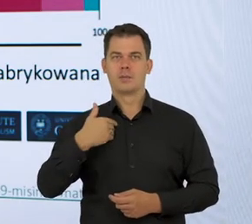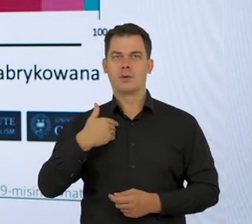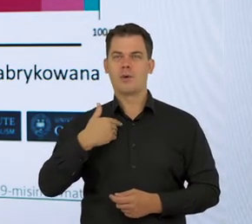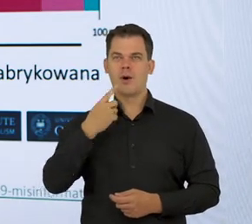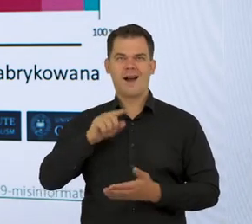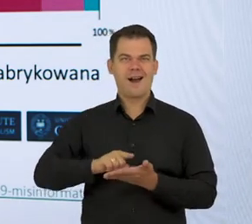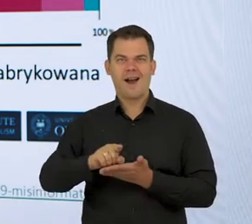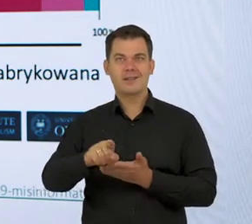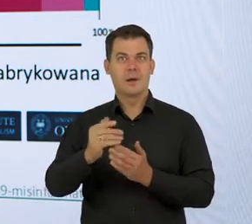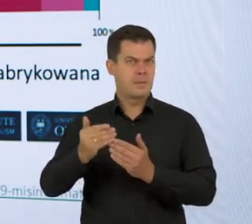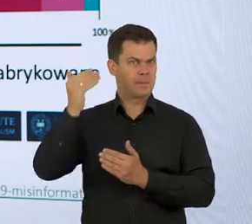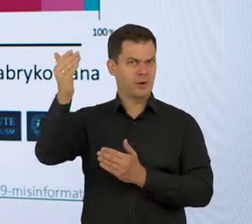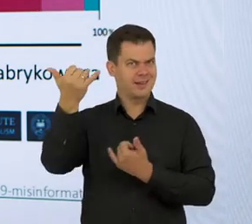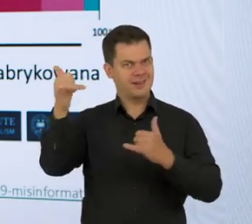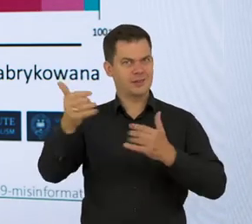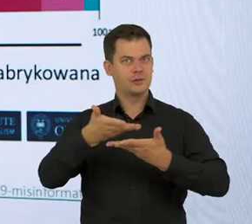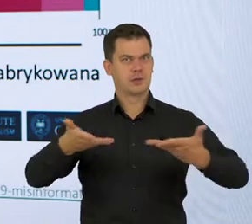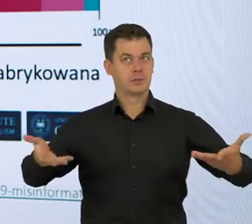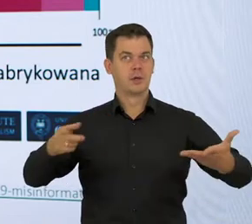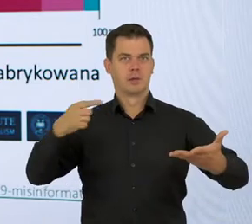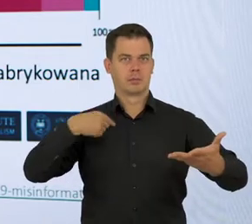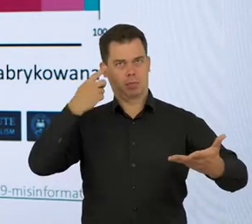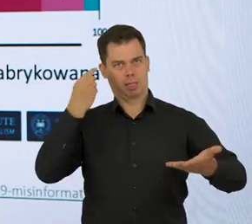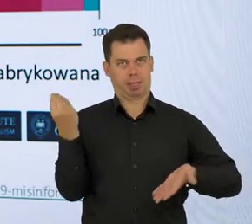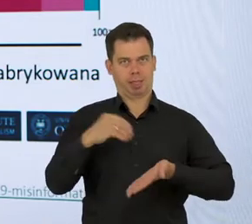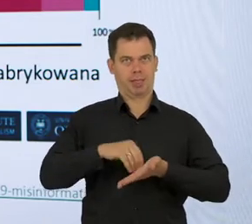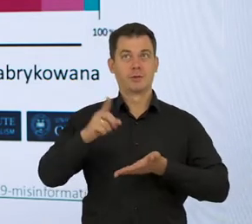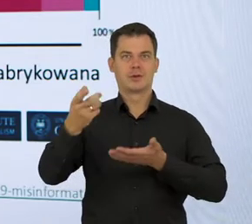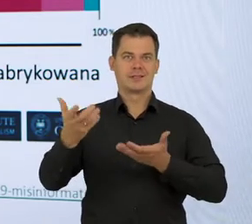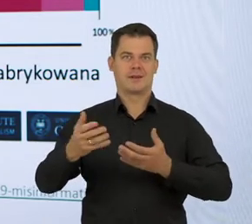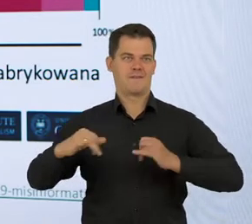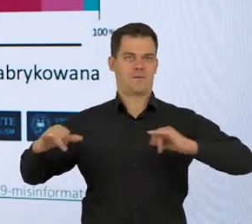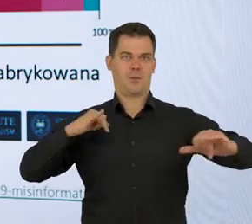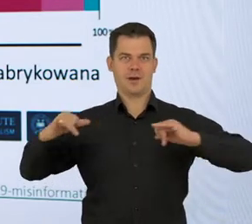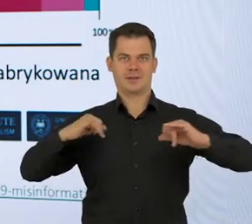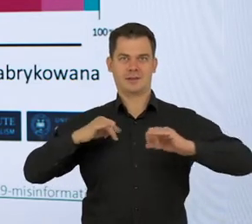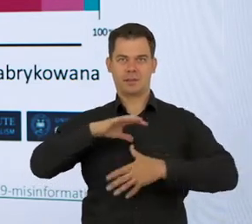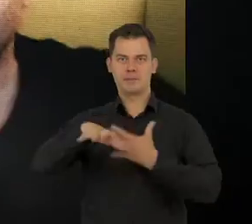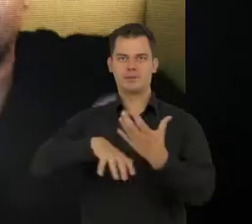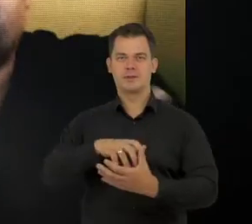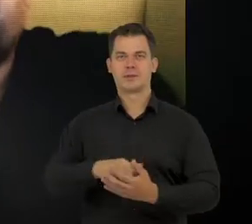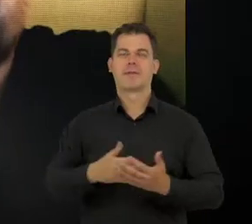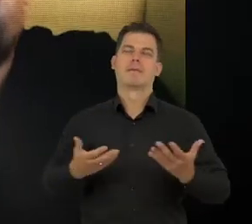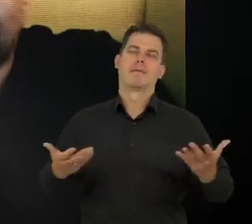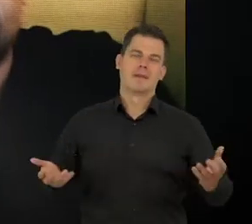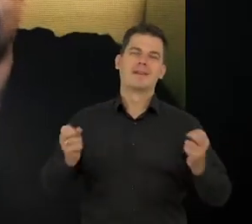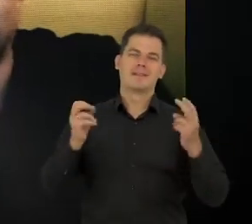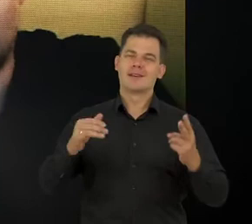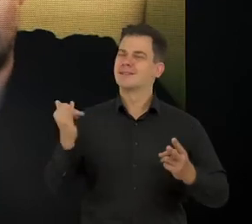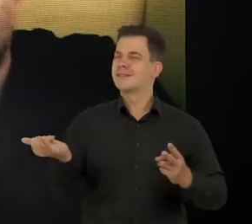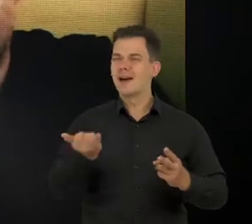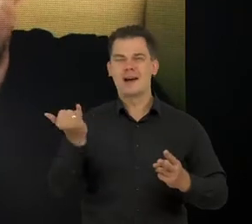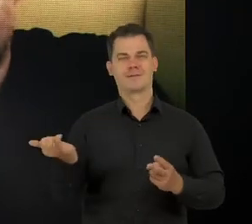gatunek gadów pozaziemskich, które według niektórych teorii spiskowych próbują przyjąć kontrolę nad naszą planetą. Zawsze musi być jakiś